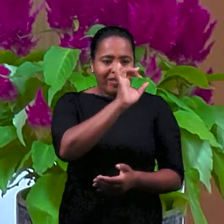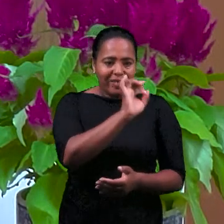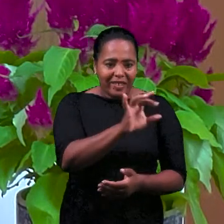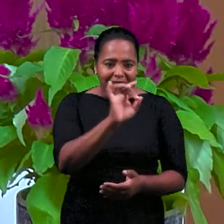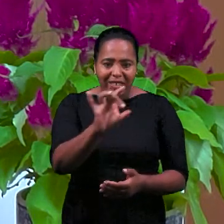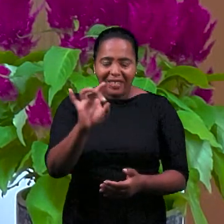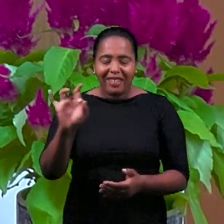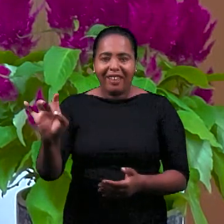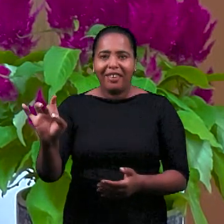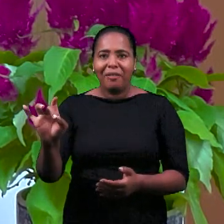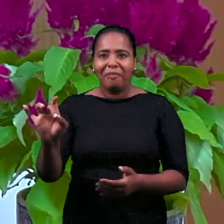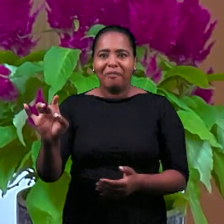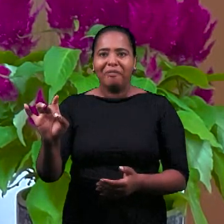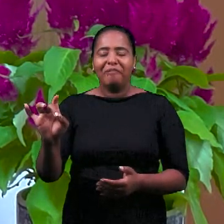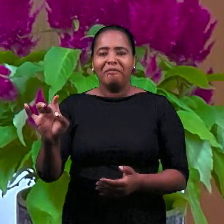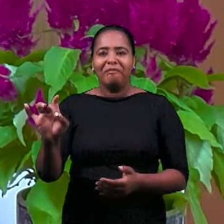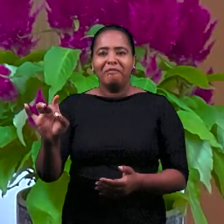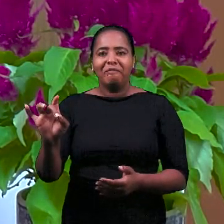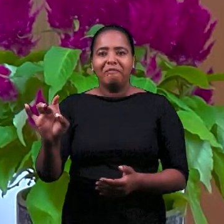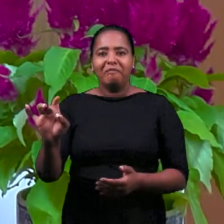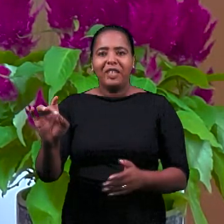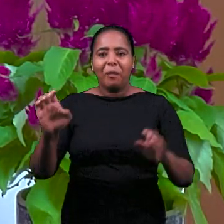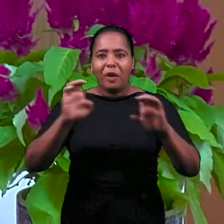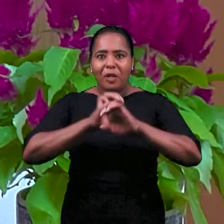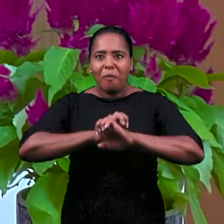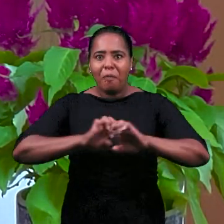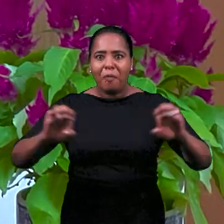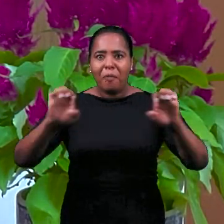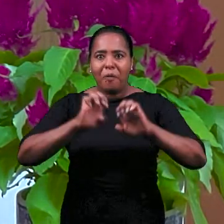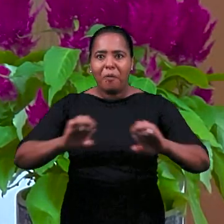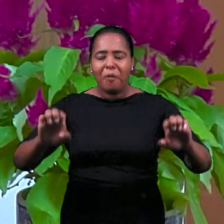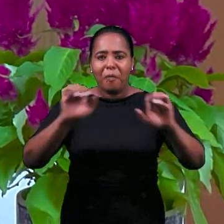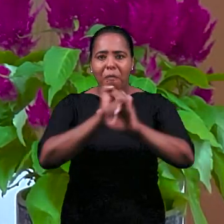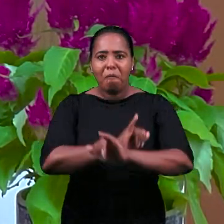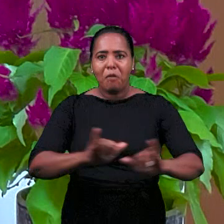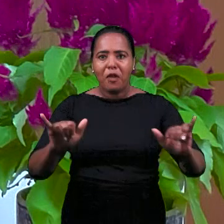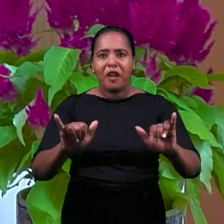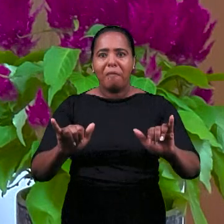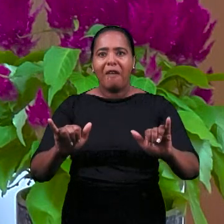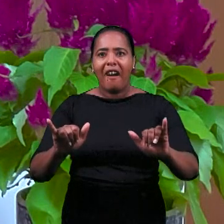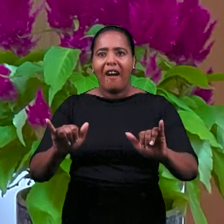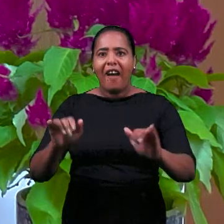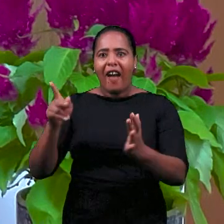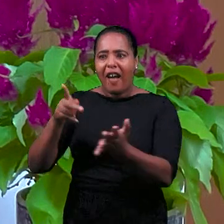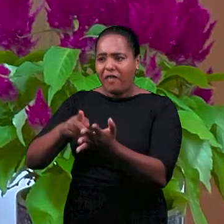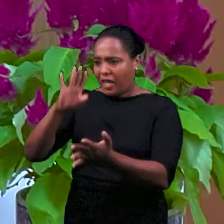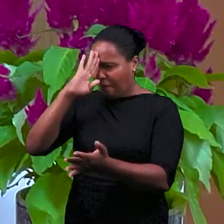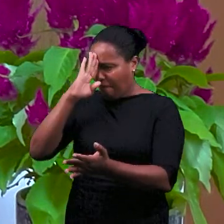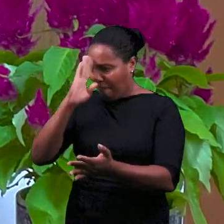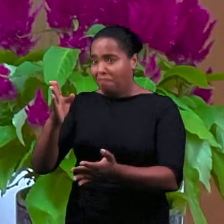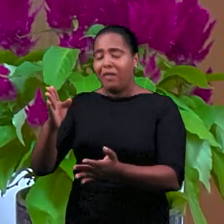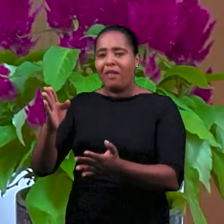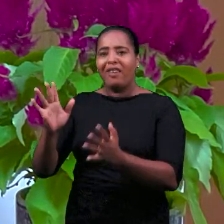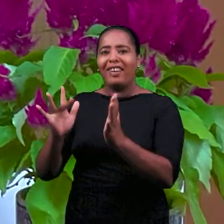сердца их, чтобы они могли провозглашать эту истину,